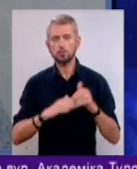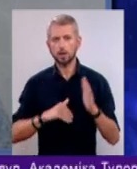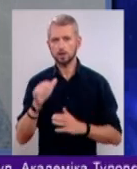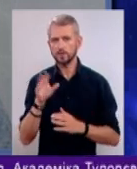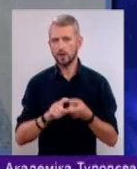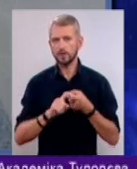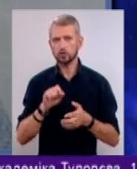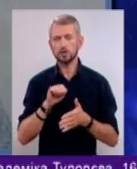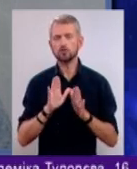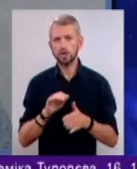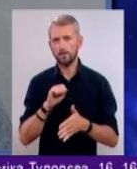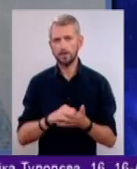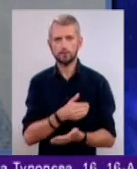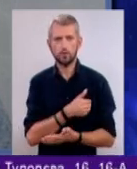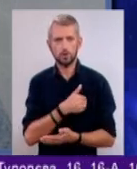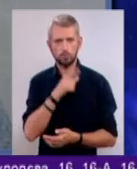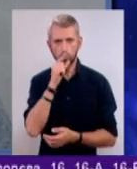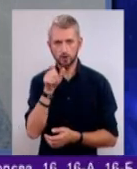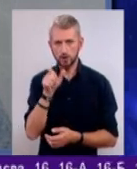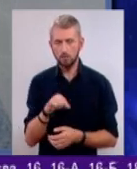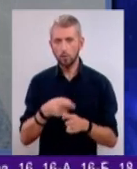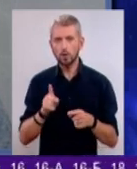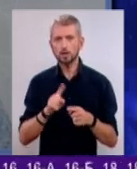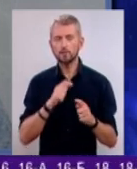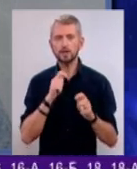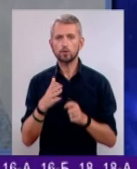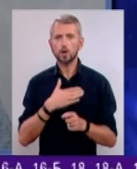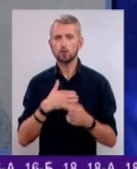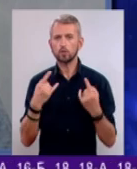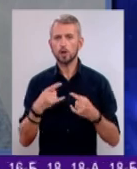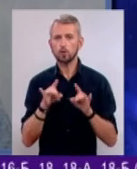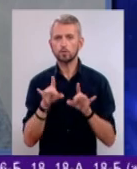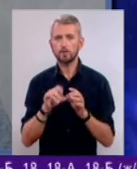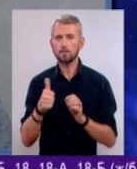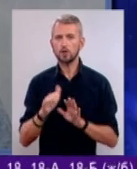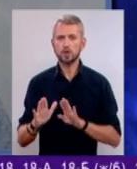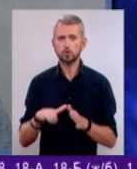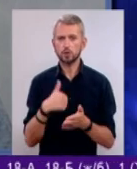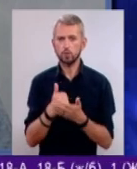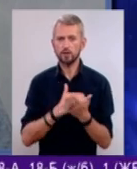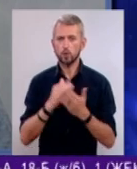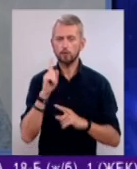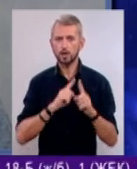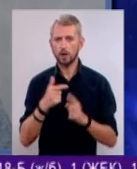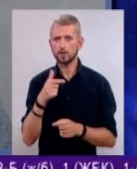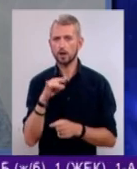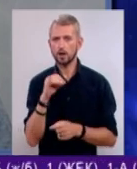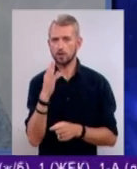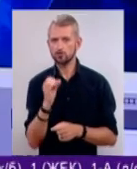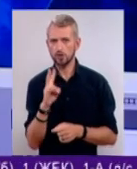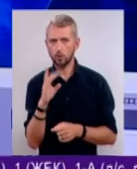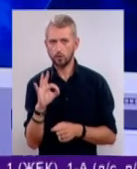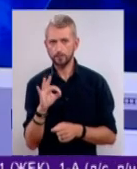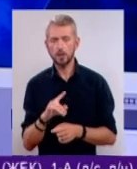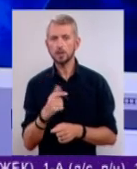все залежить лише від волі Путіна. Про це в інтерв'ю нашому каналу розповіла перший заступник голови Верховної Ради Ірина Герашченко.